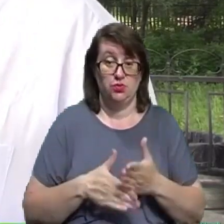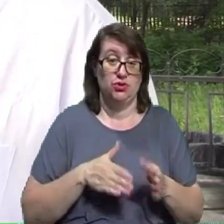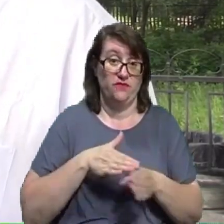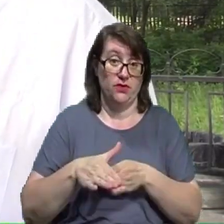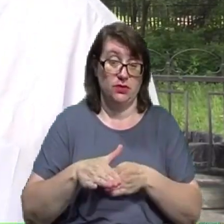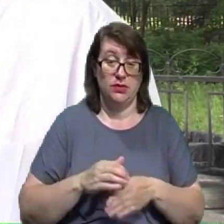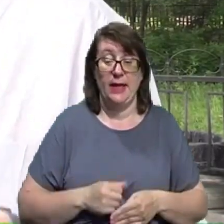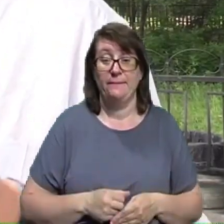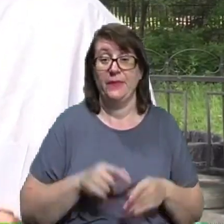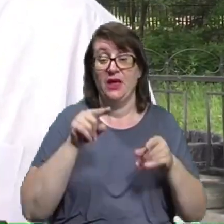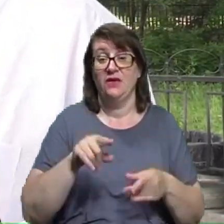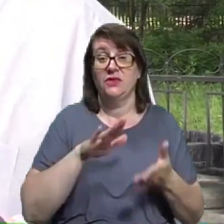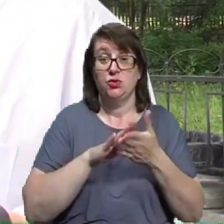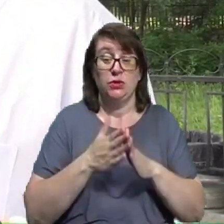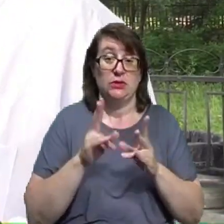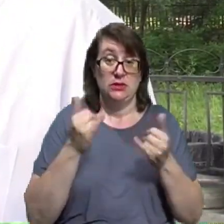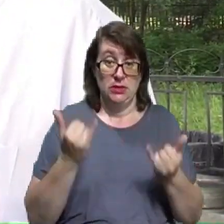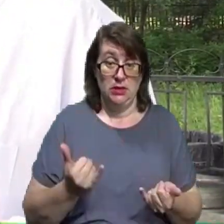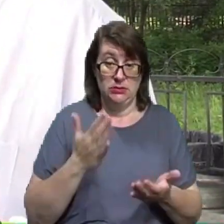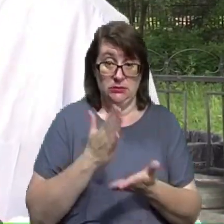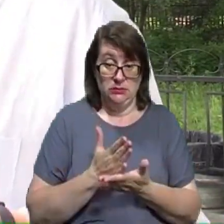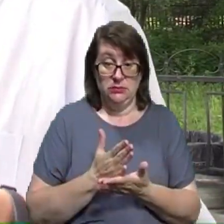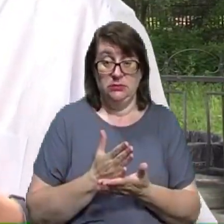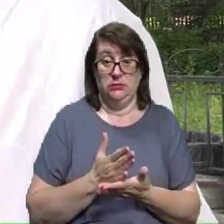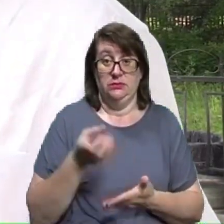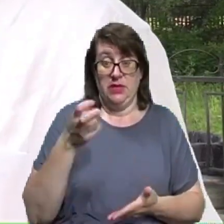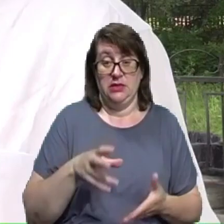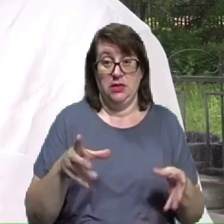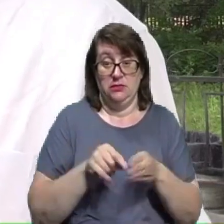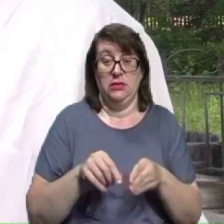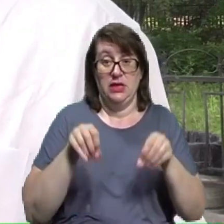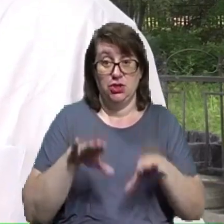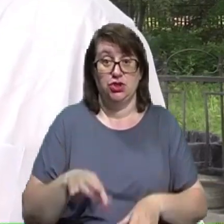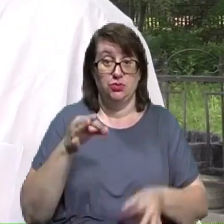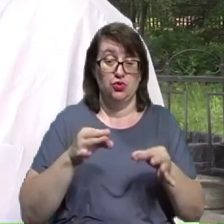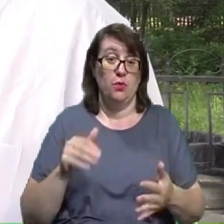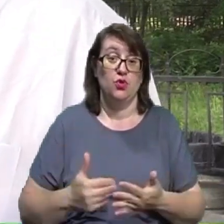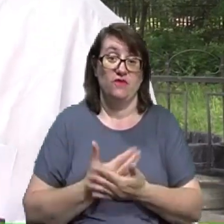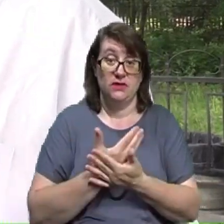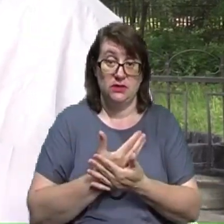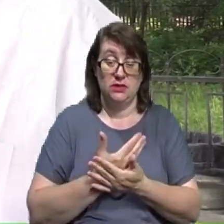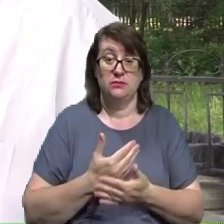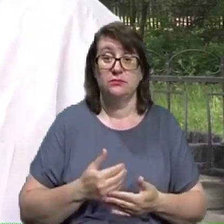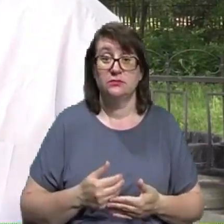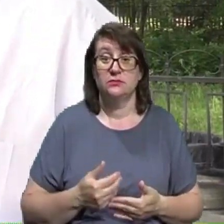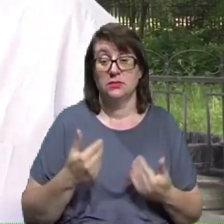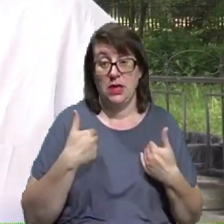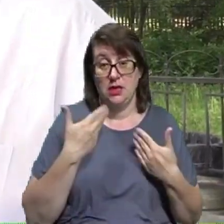тій ситуації, яка зараз клалася, прийти з цим рішенням суду і поновитися, я, наприклад,